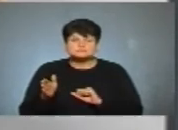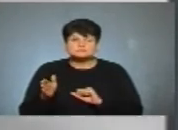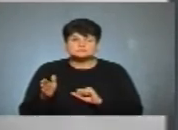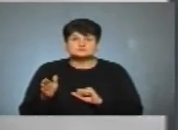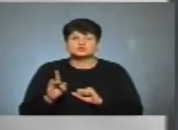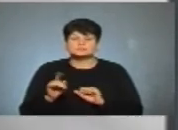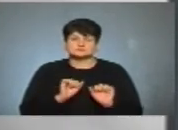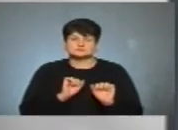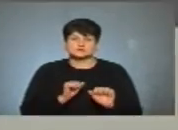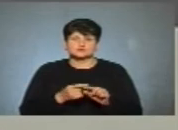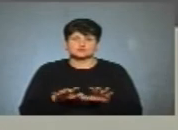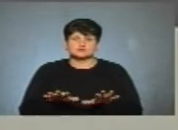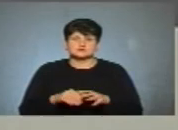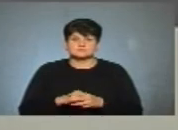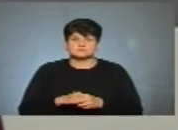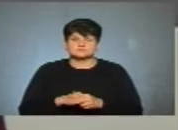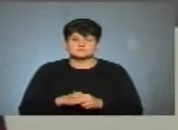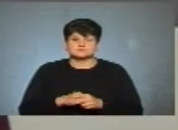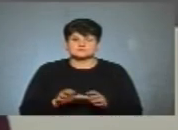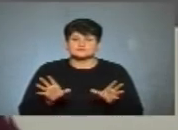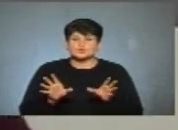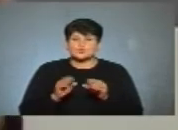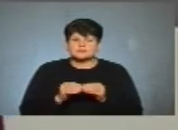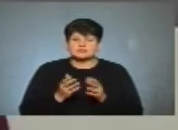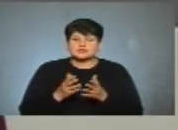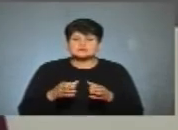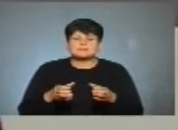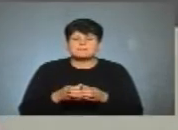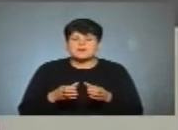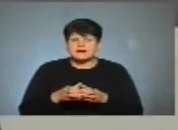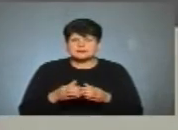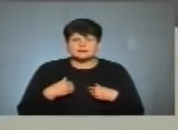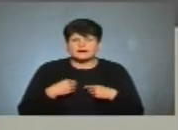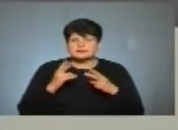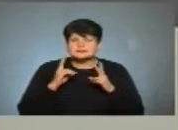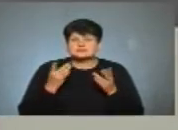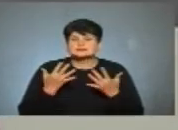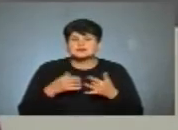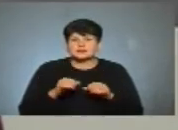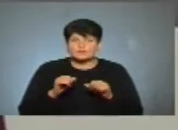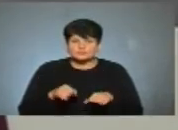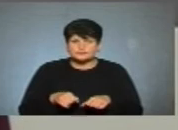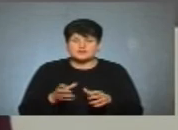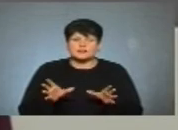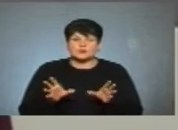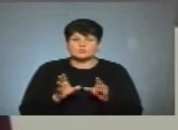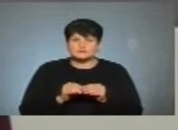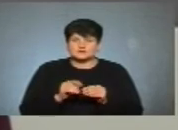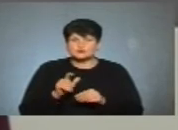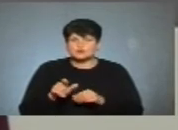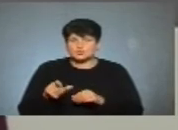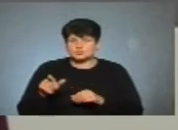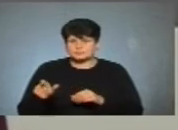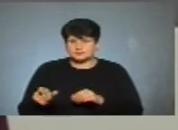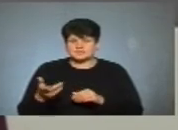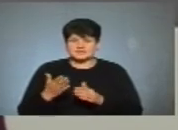аби відстоювати цю позицію? Об'єднуватися якось партіями, я не знаю, наскільки це можливо, але об'єднуватися з людьми, в